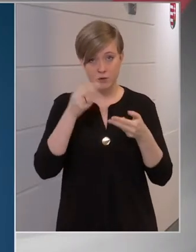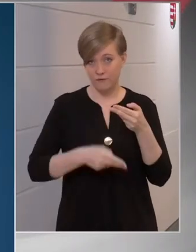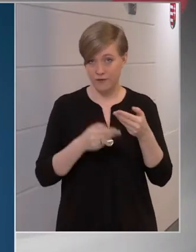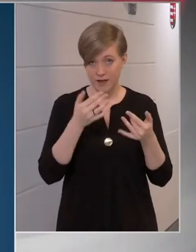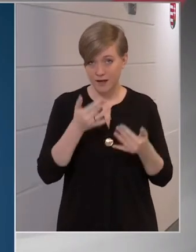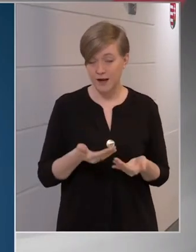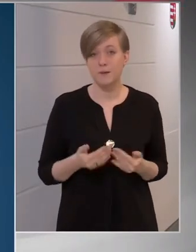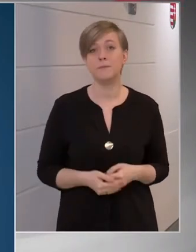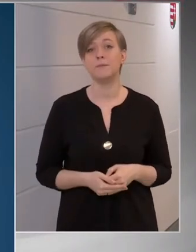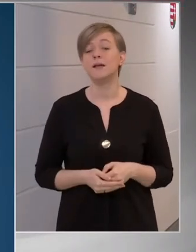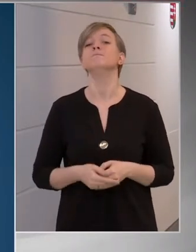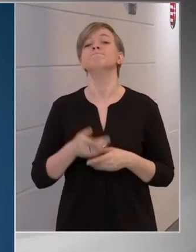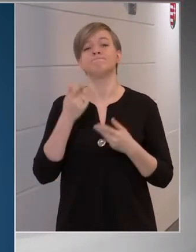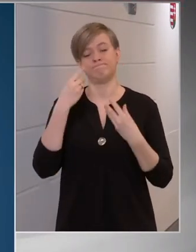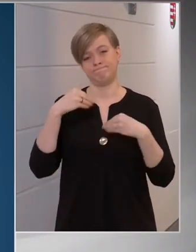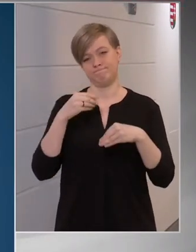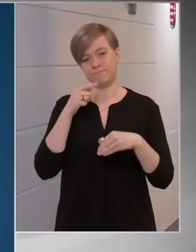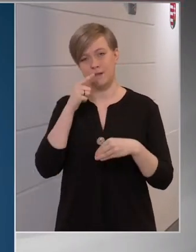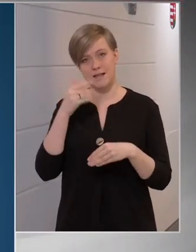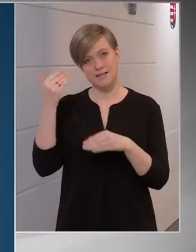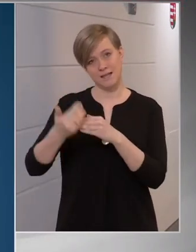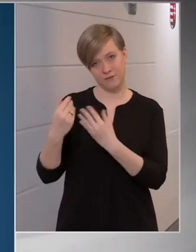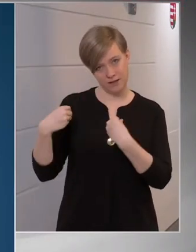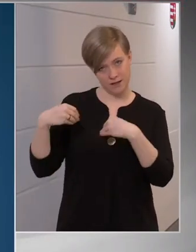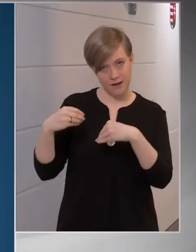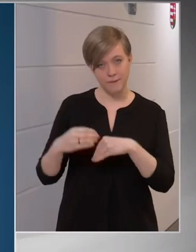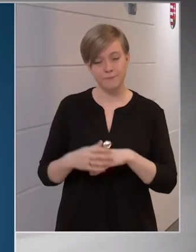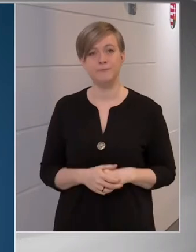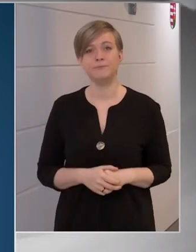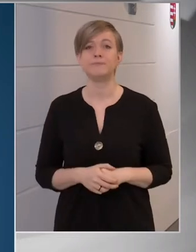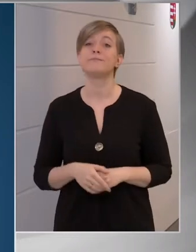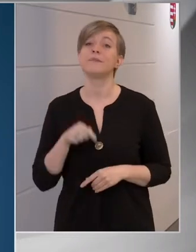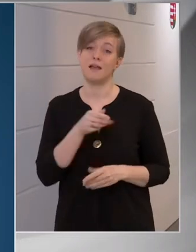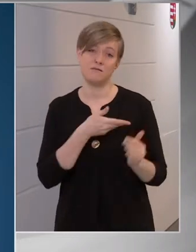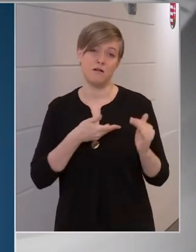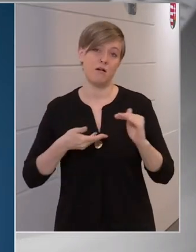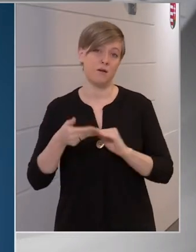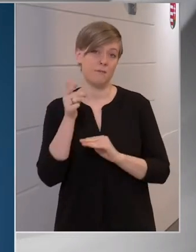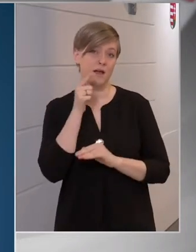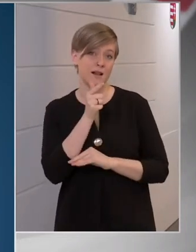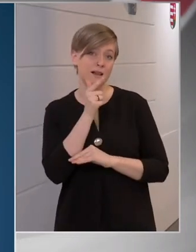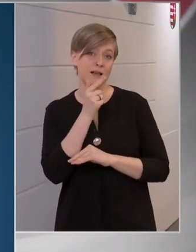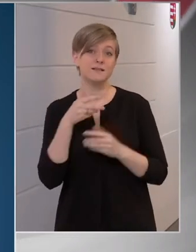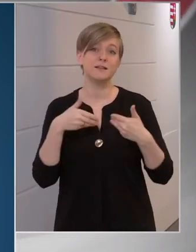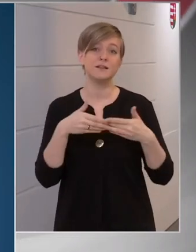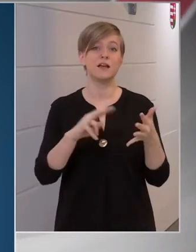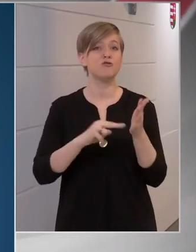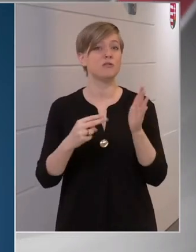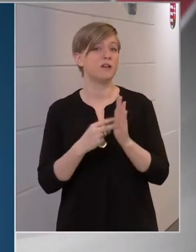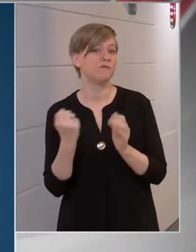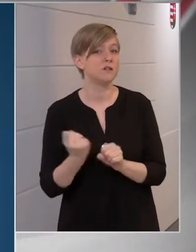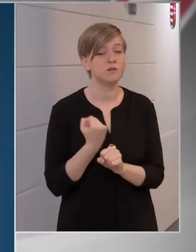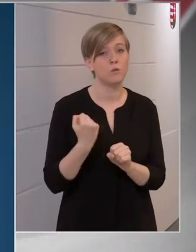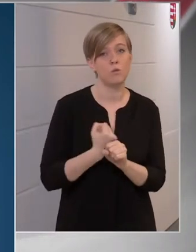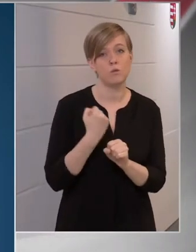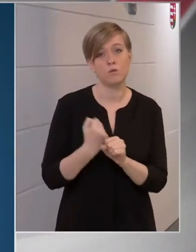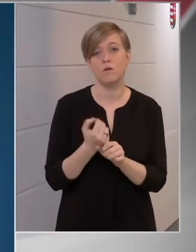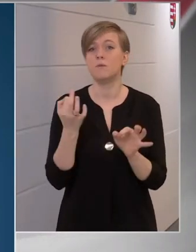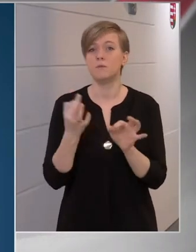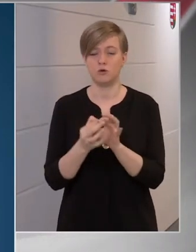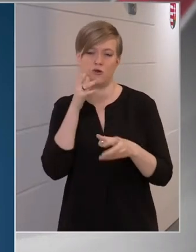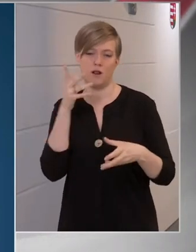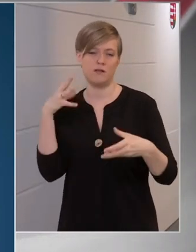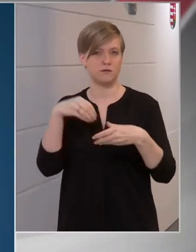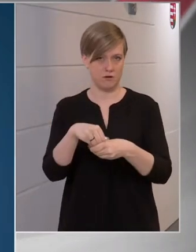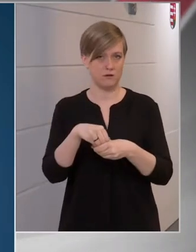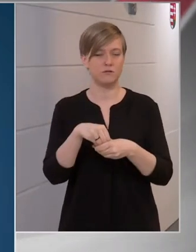konzultáció végeredményét ismertetni fogjuk a hétvégén, és ennek alapján fogjuk a nyitási tervet kidolgozni, ami pontosan fogja